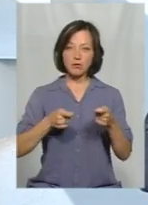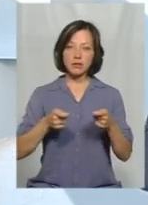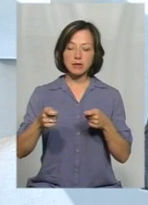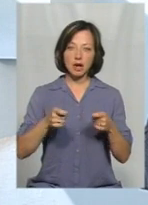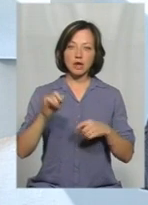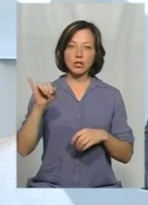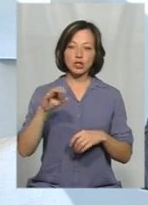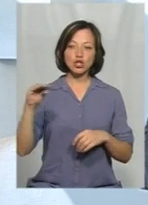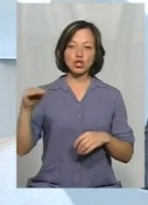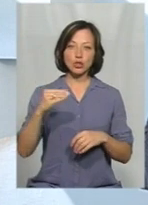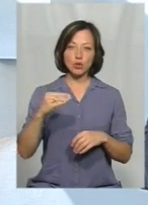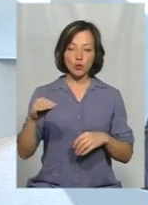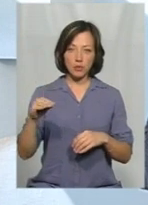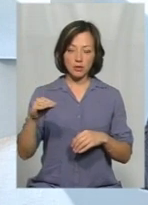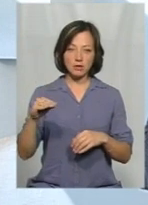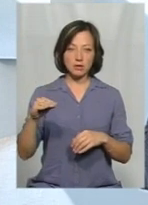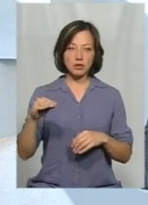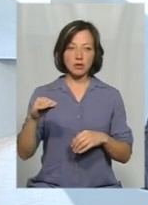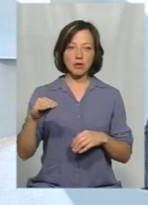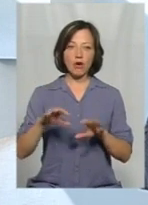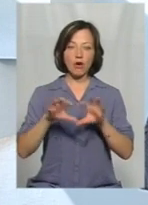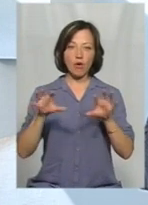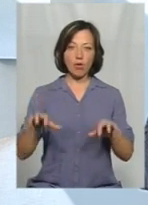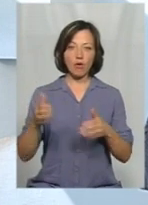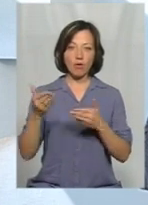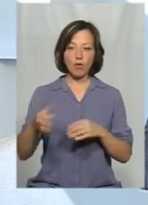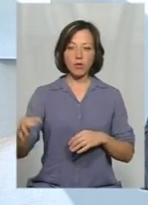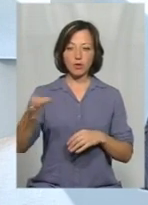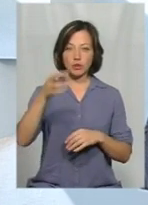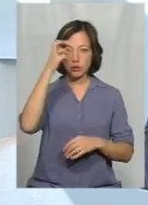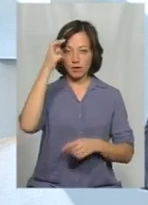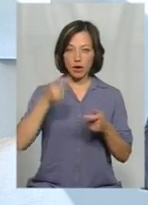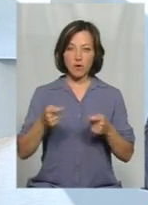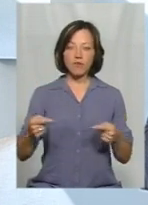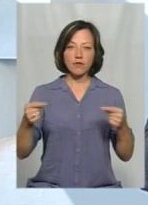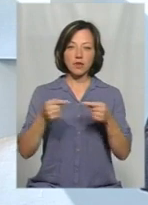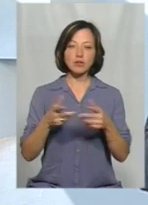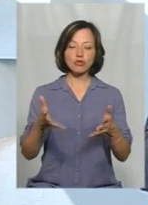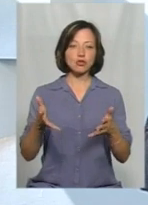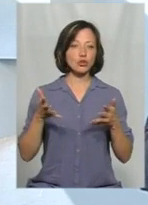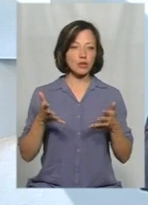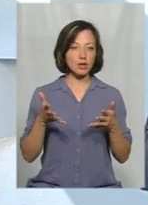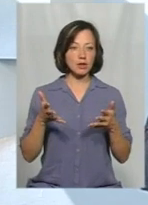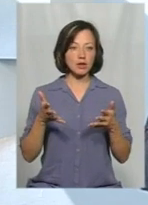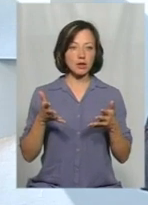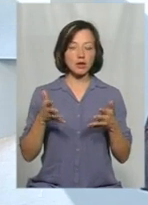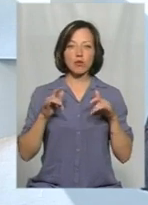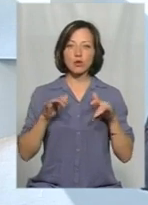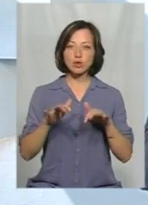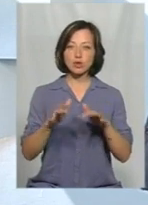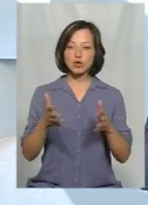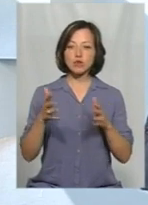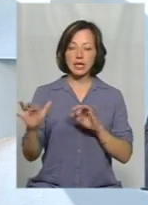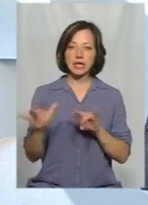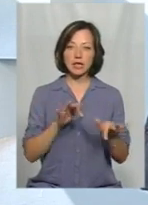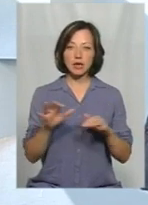та Житомирським головою обласної державної адміністрації, визначено чіткі процедури, чіткі